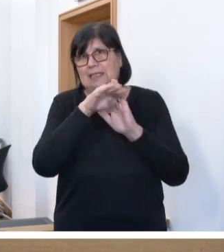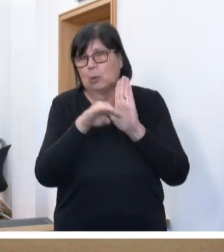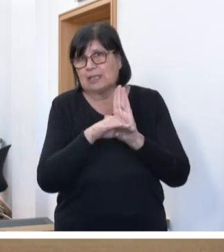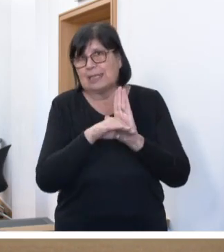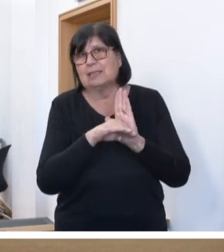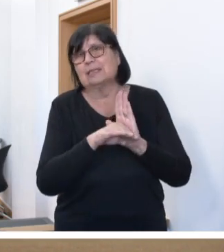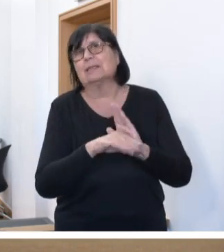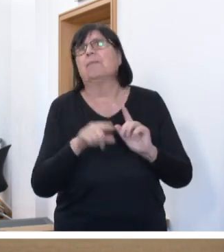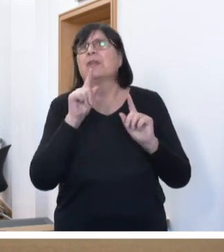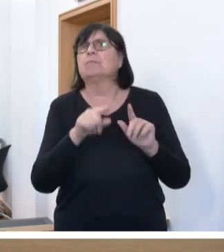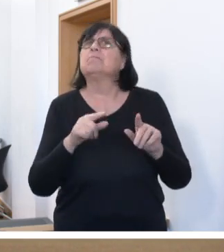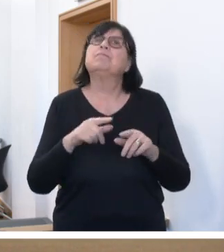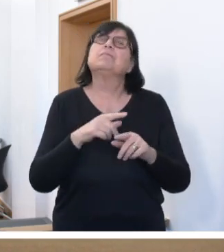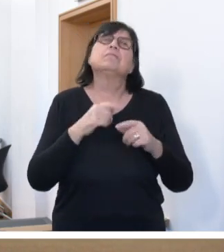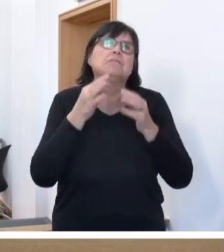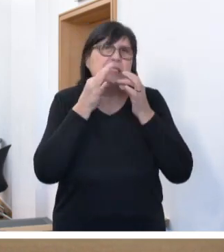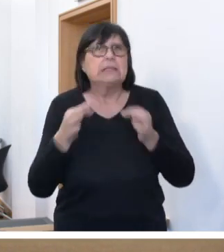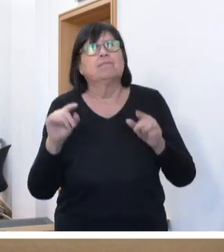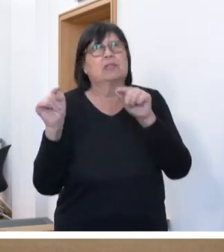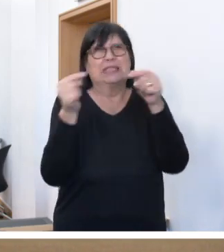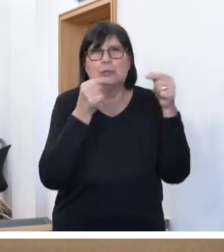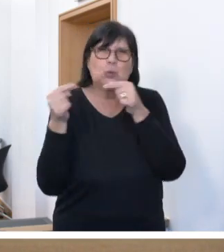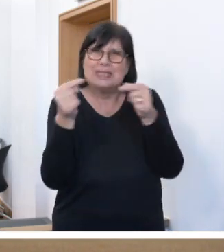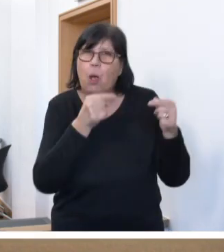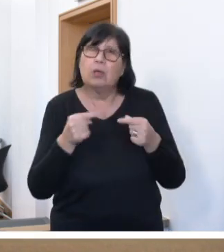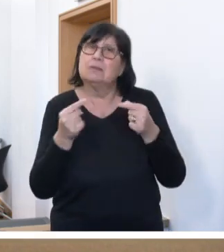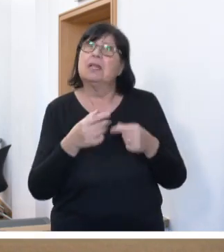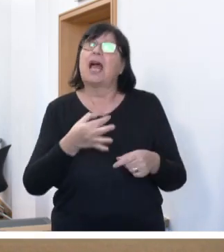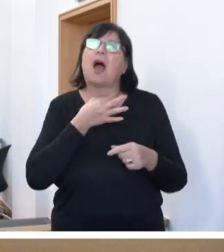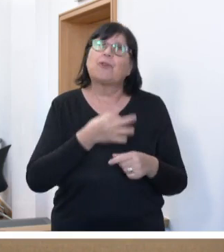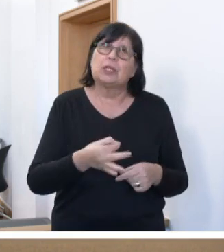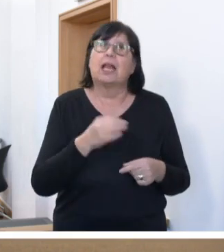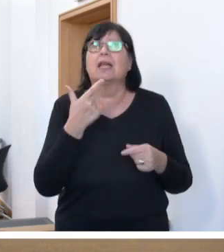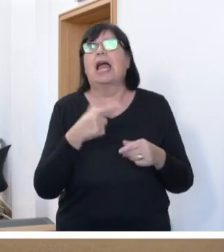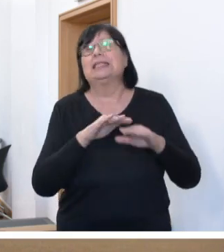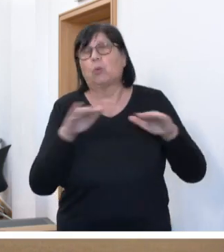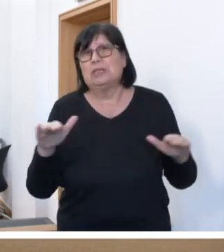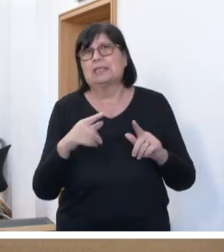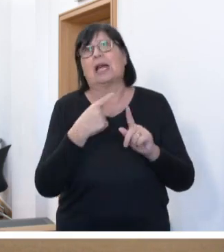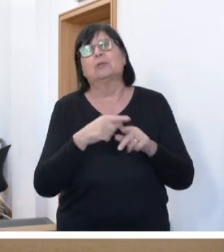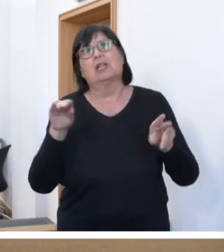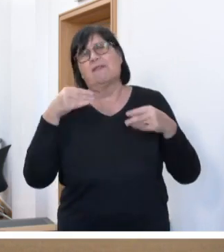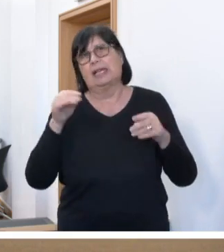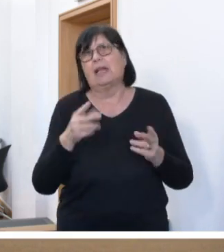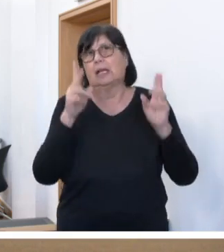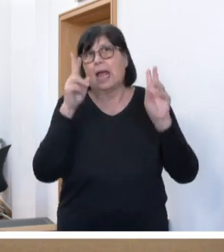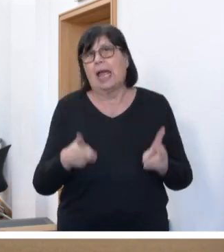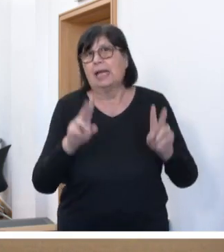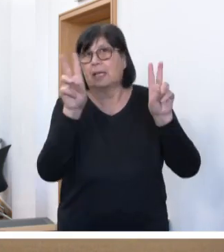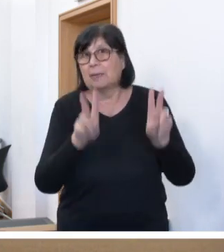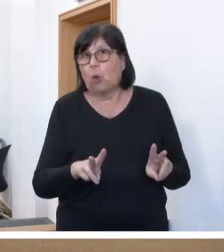intrusiver Diskussions betreffend zum Erforderlichkeitsgrundsatz und zur Qualität der rechtlichen Betreuung in der Praxis